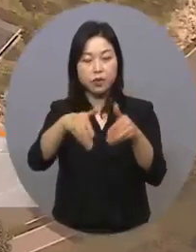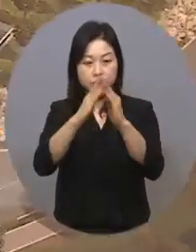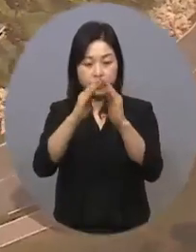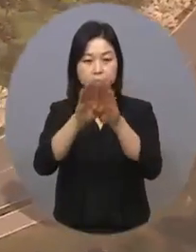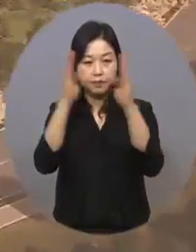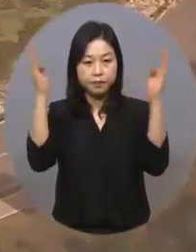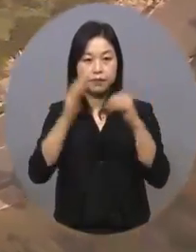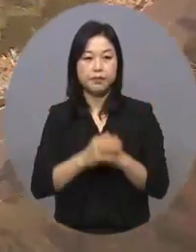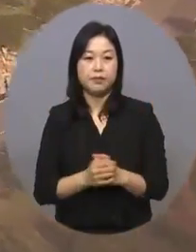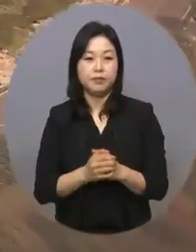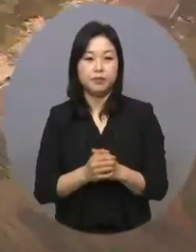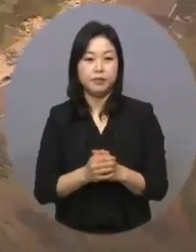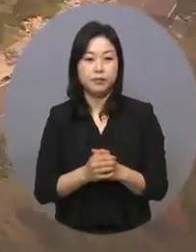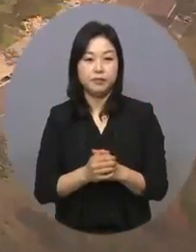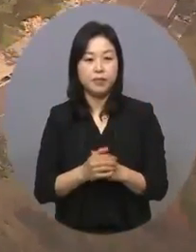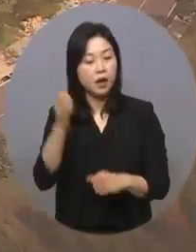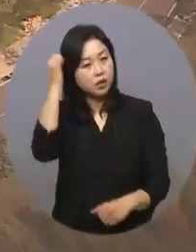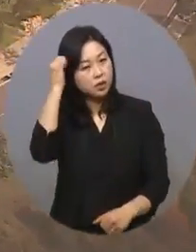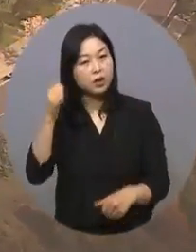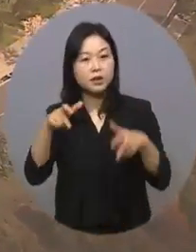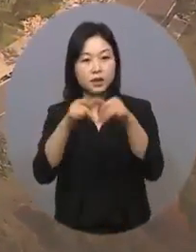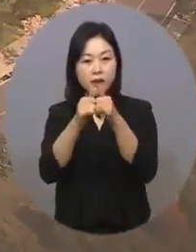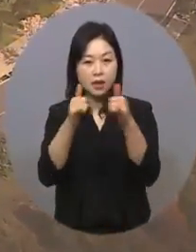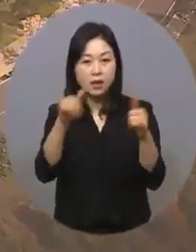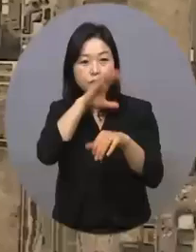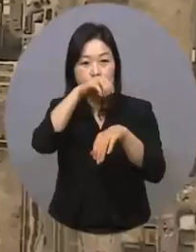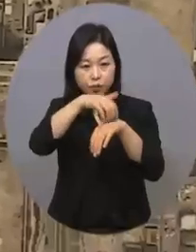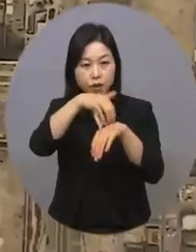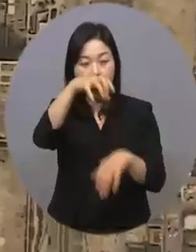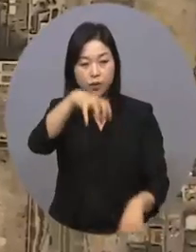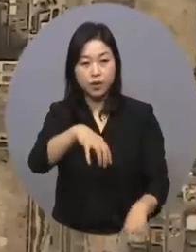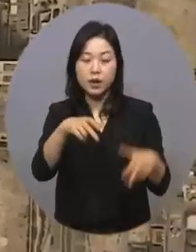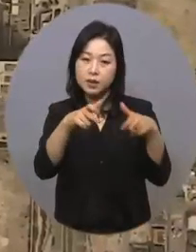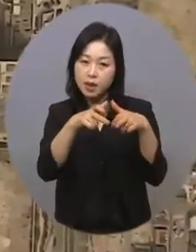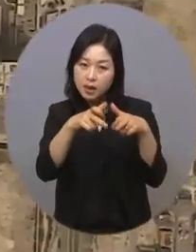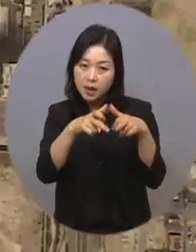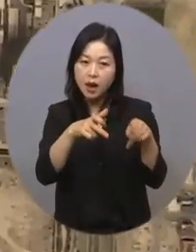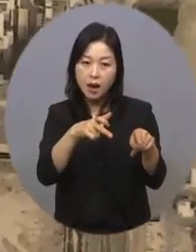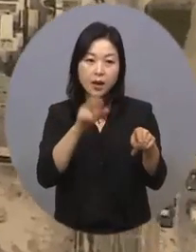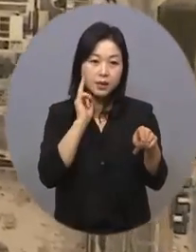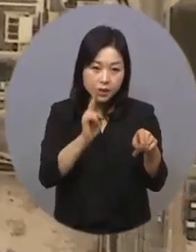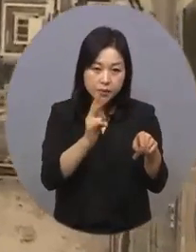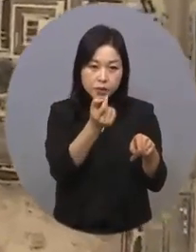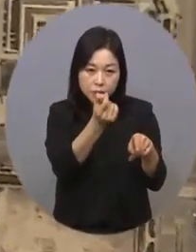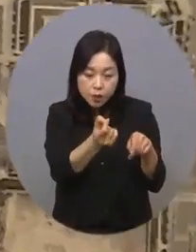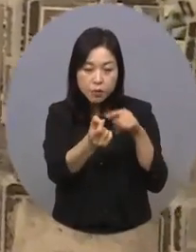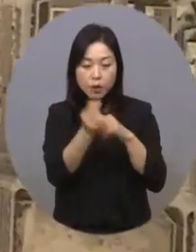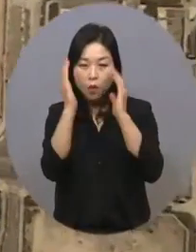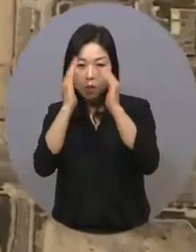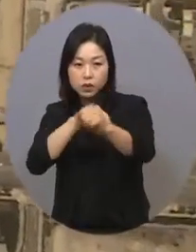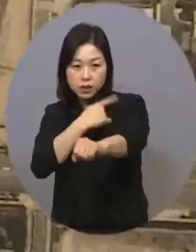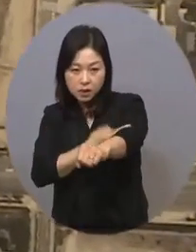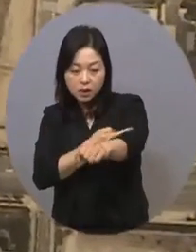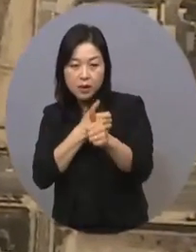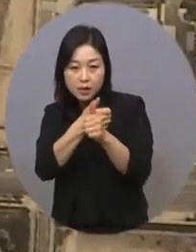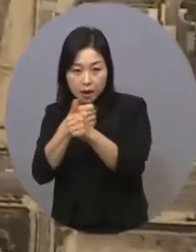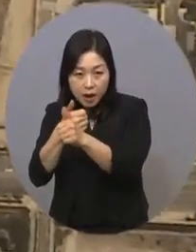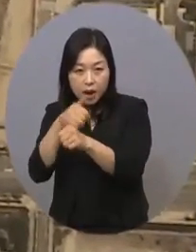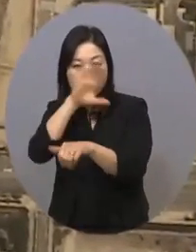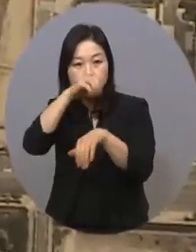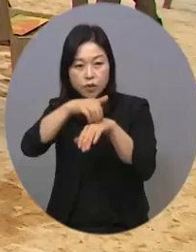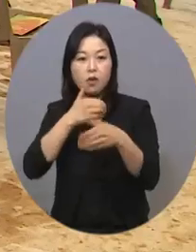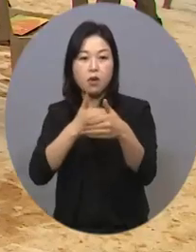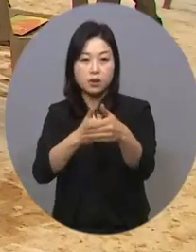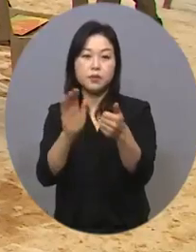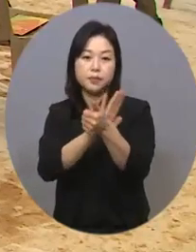직업능력개발원은 기숙형 장애인 직업훈련 기관으로 장애 정도와 학습 능력에 맞춘 직업훈련 과정을 제공하고 있습니다.